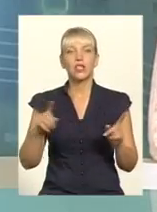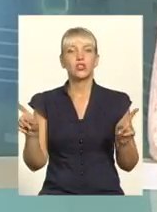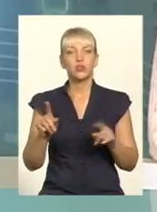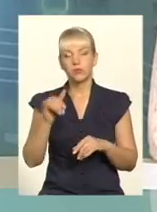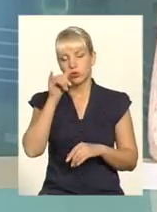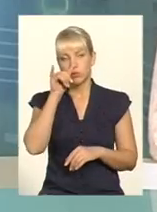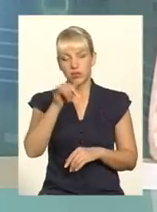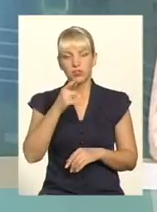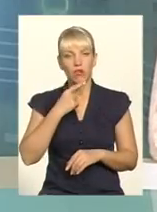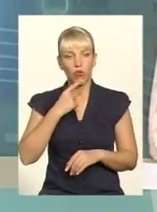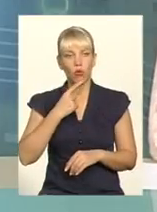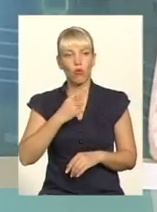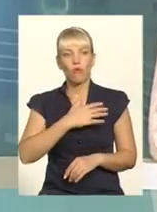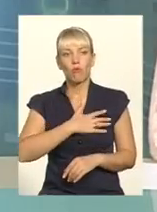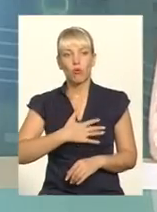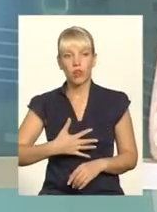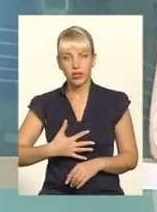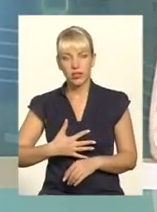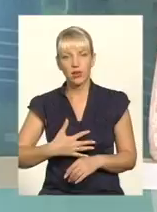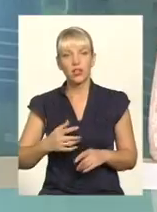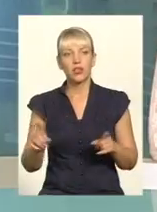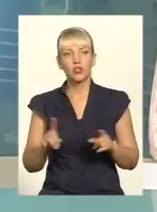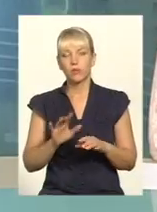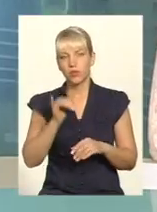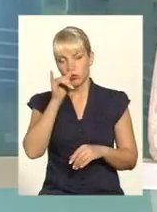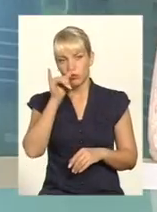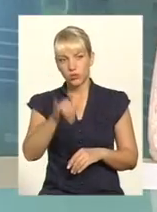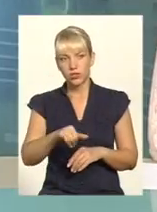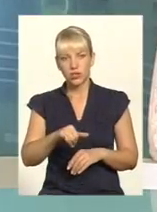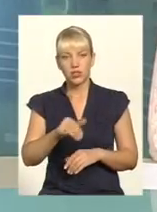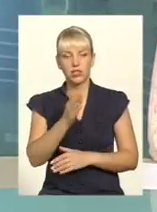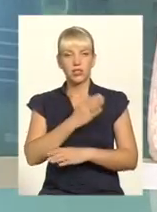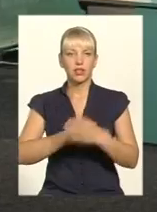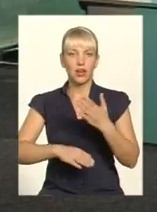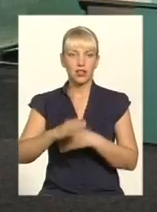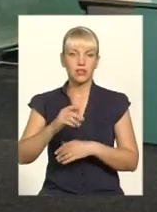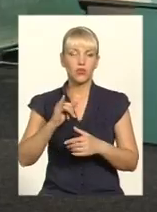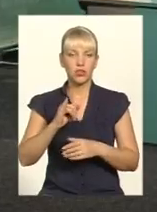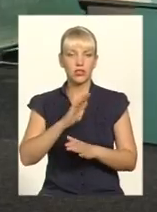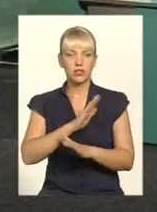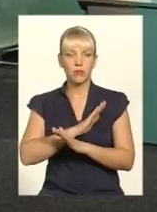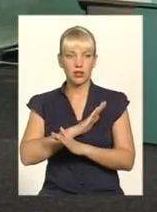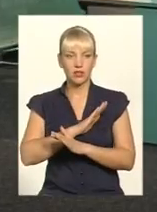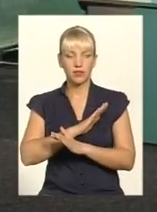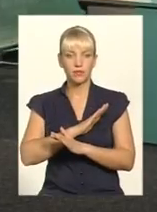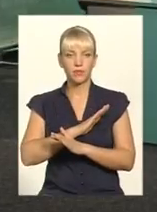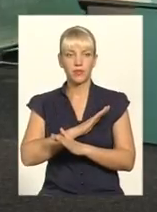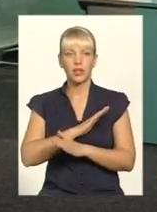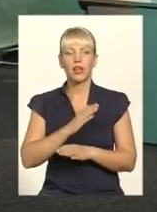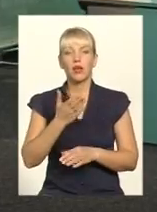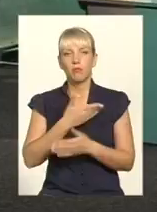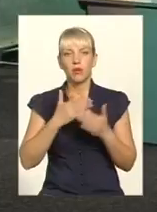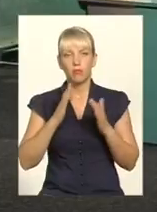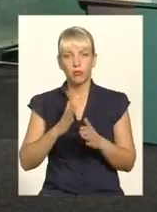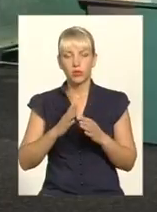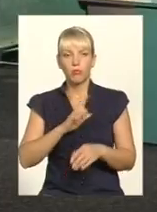кровопролиття, аби не доведе Господь каліцтві смертей? Ну, перш за все, ми будемо посилювати контроль